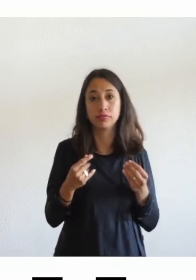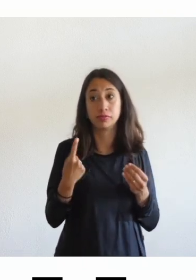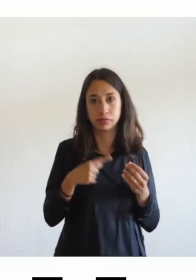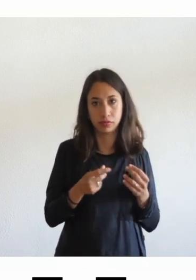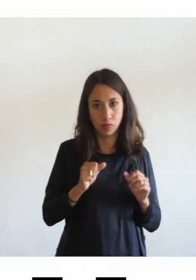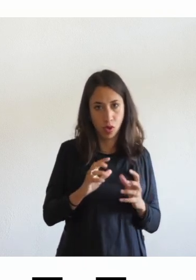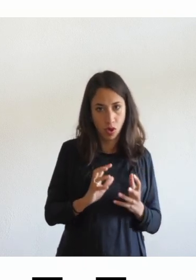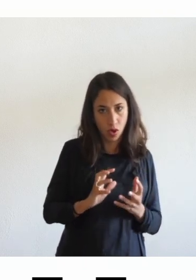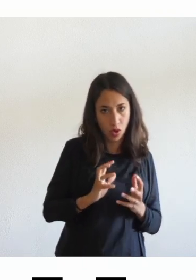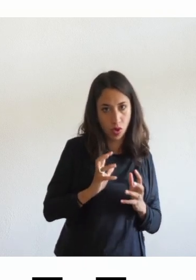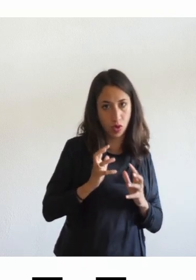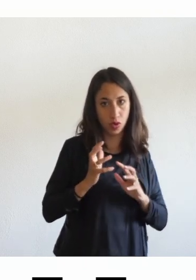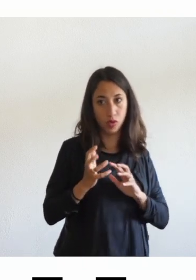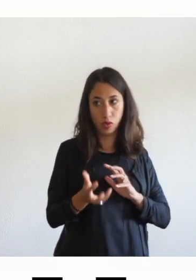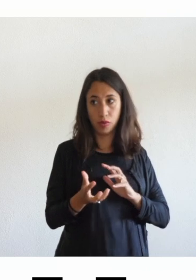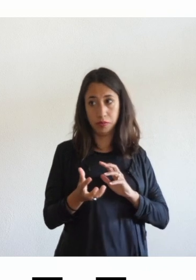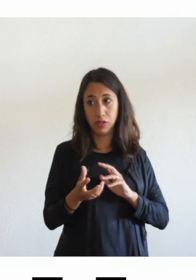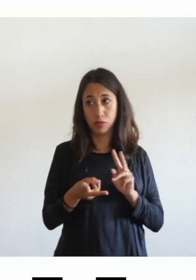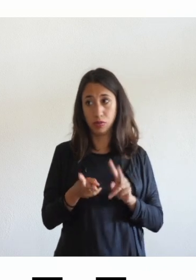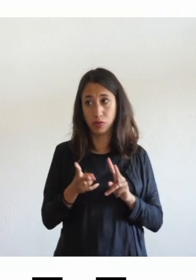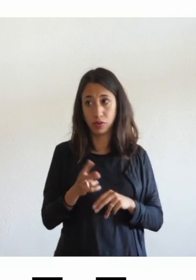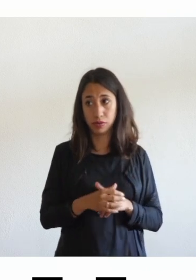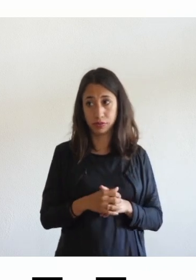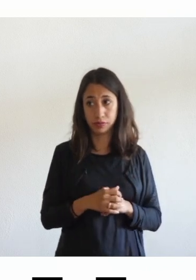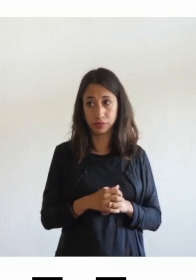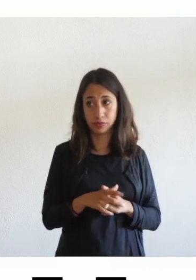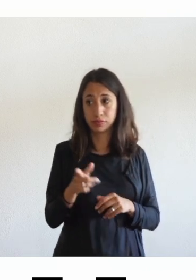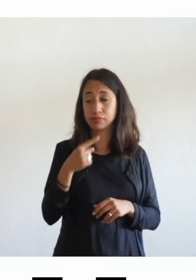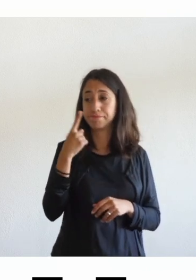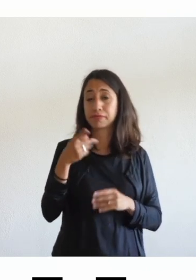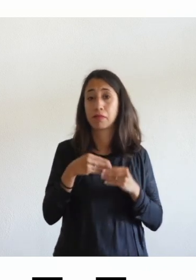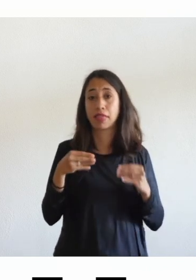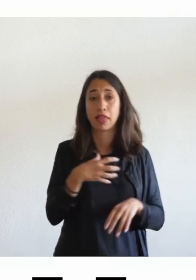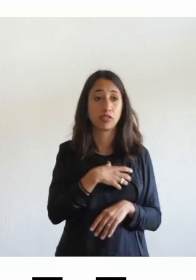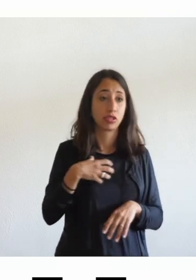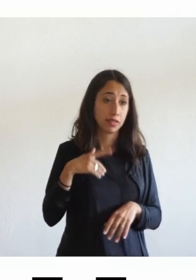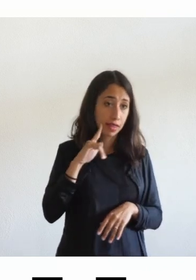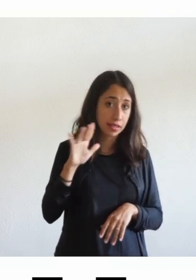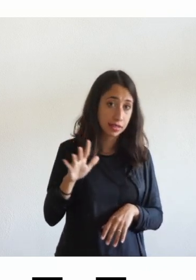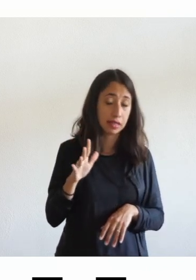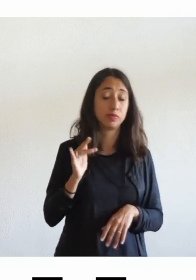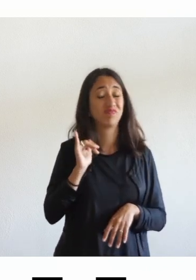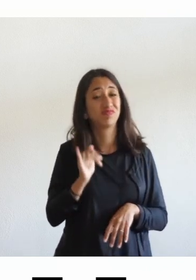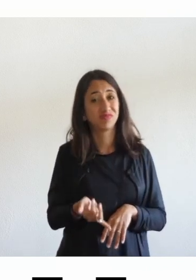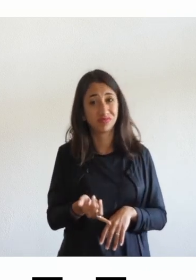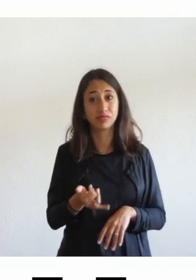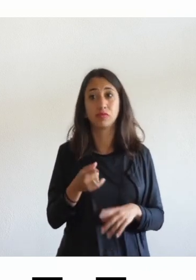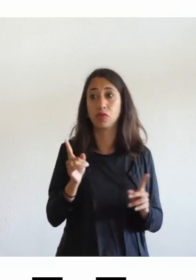complicano secondo me ancora di più a far comprendere assolutamente materia scientifica per la